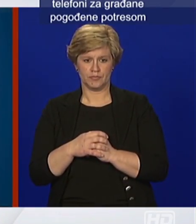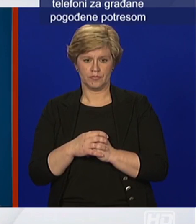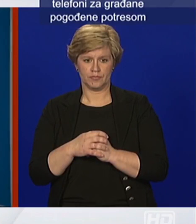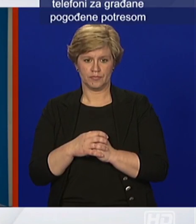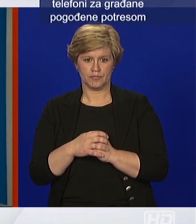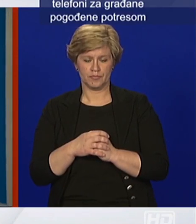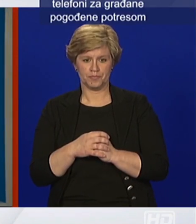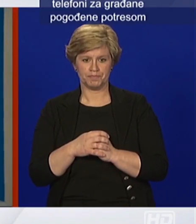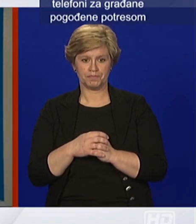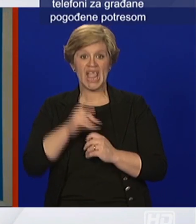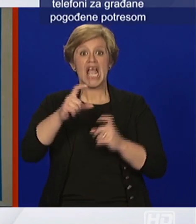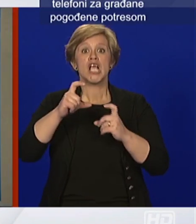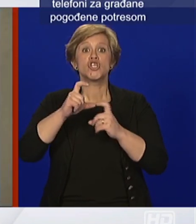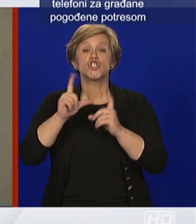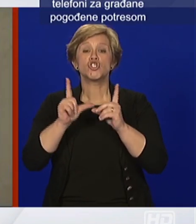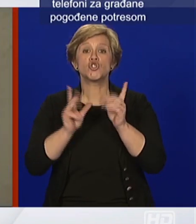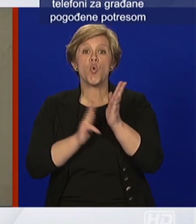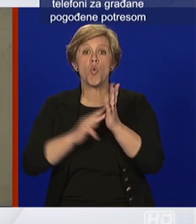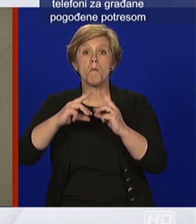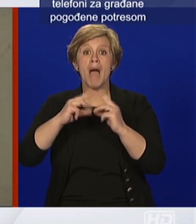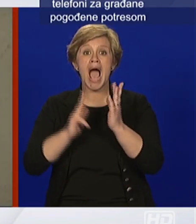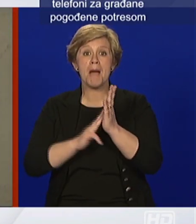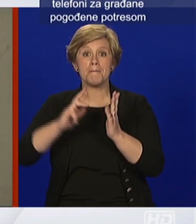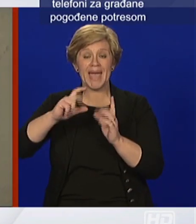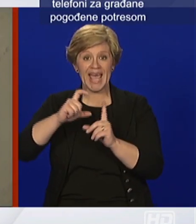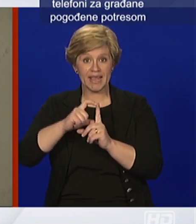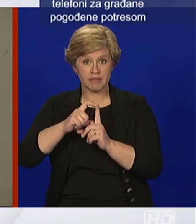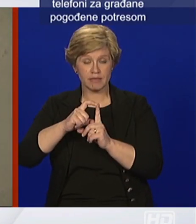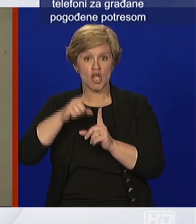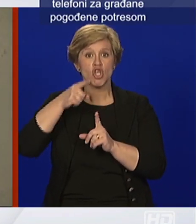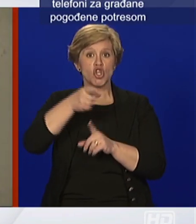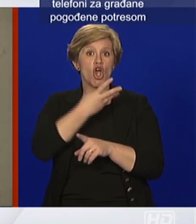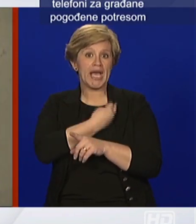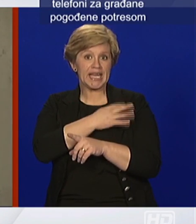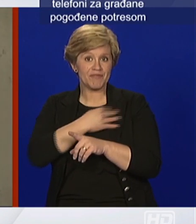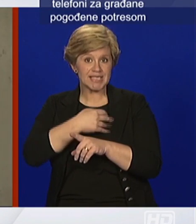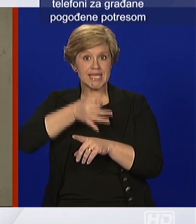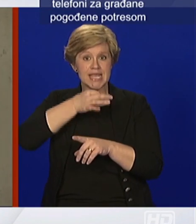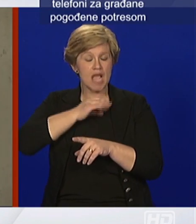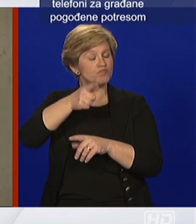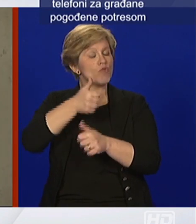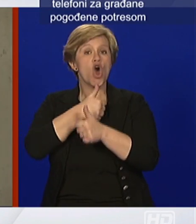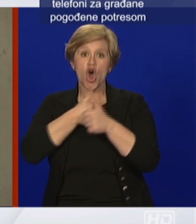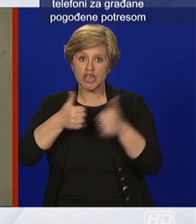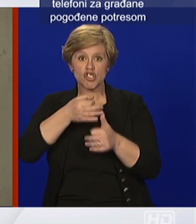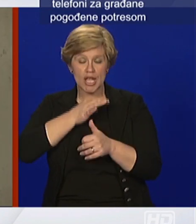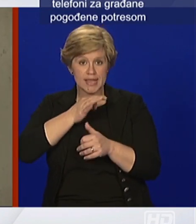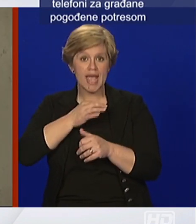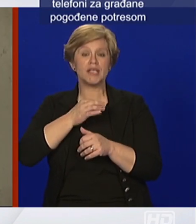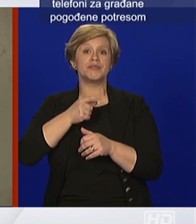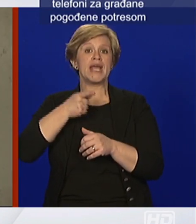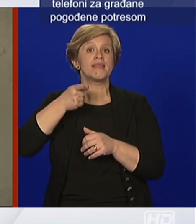izazovom sumamed je kao što znate hrvatski izum izvrstan lijek on ima